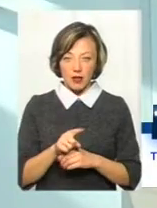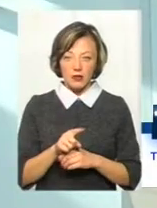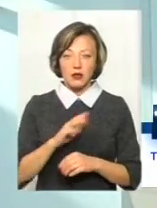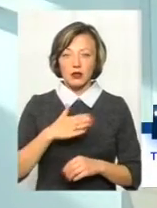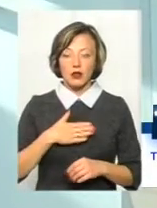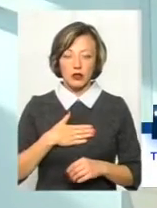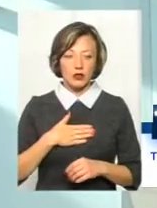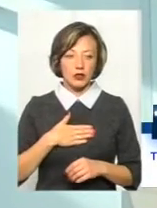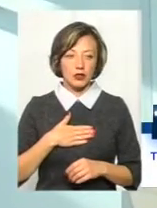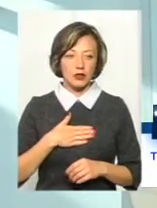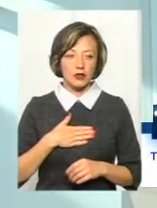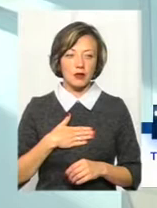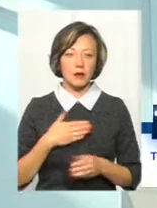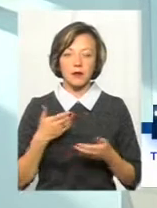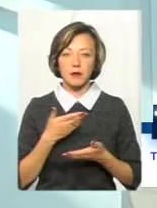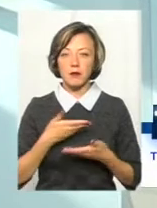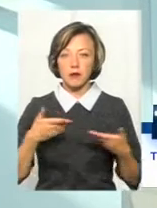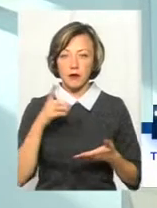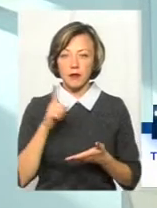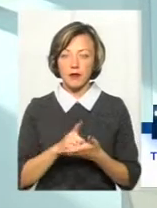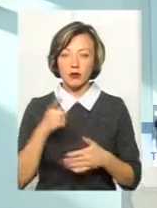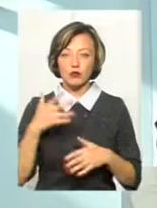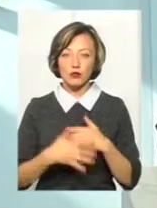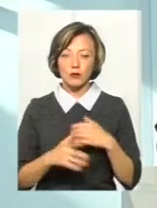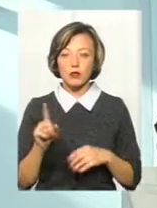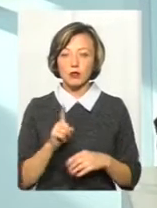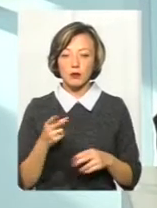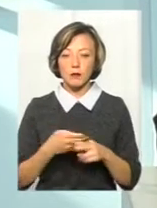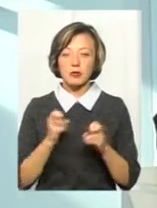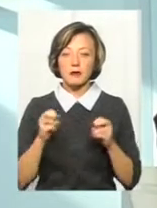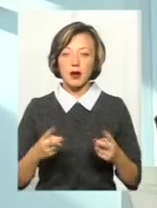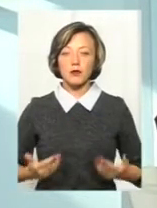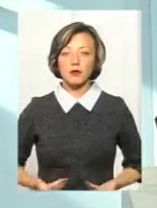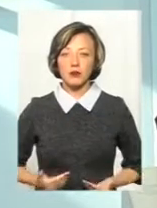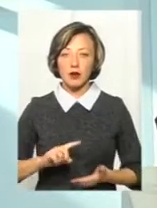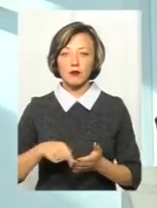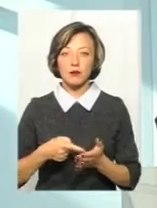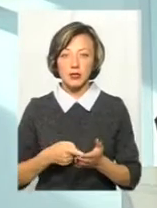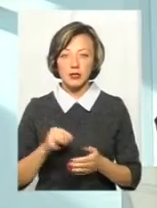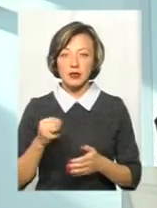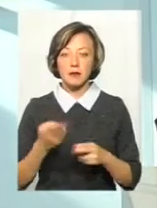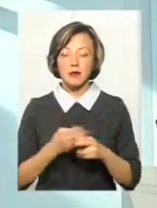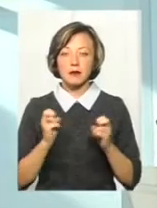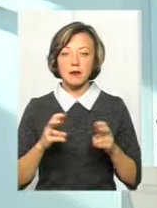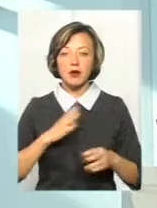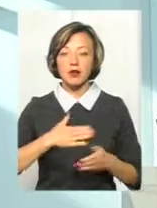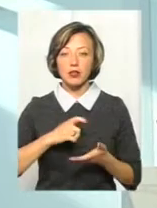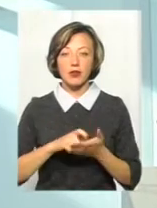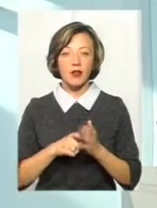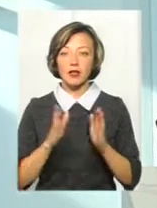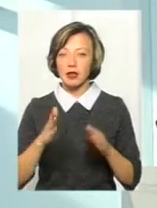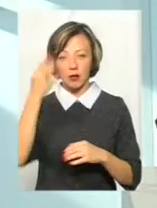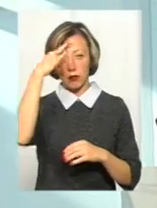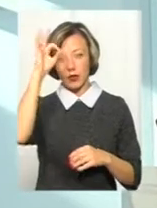ми маємо зрозуміти для себе, що безпека проживання в місті і безпека наших помешкань – це не тільки